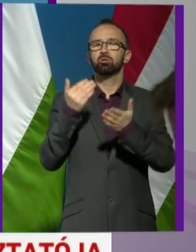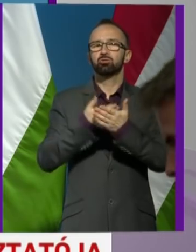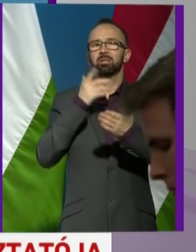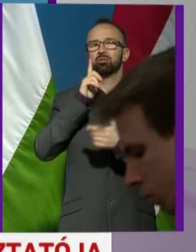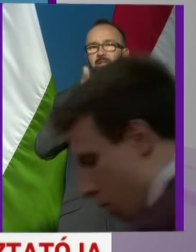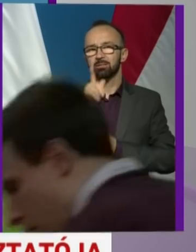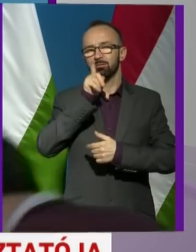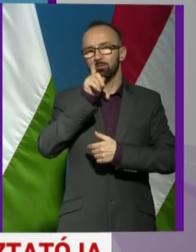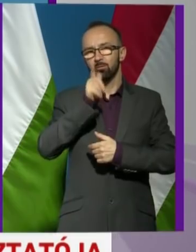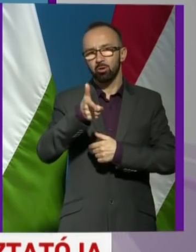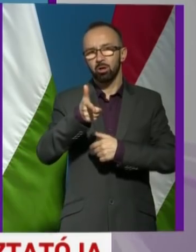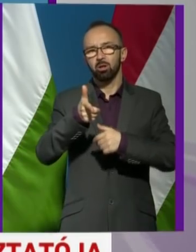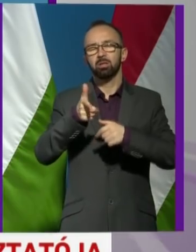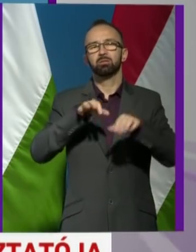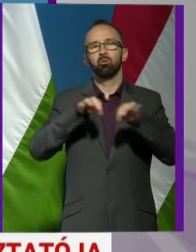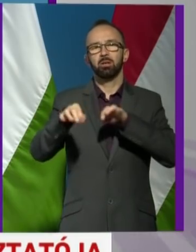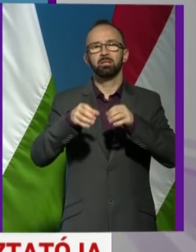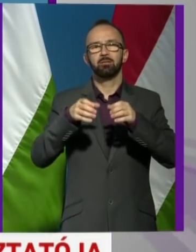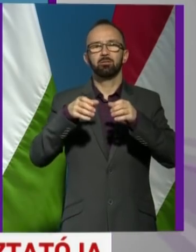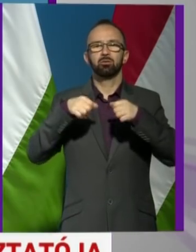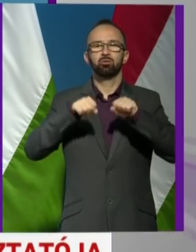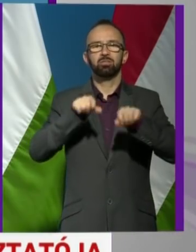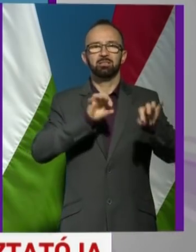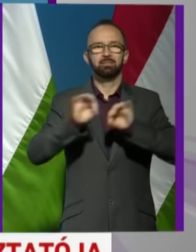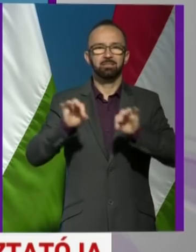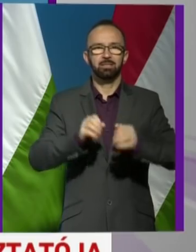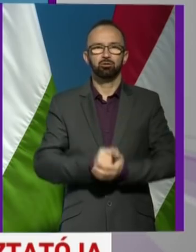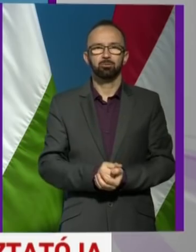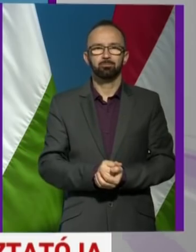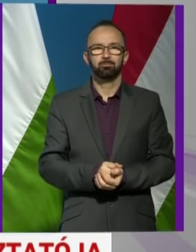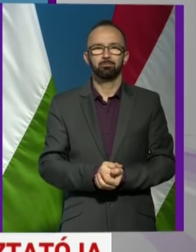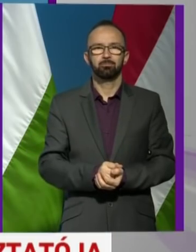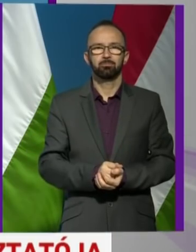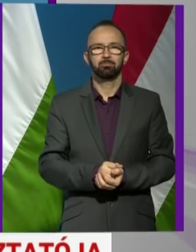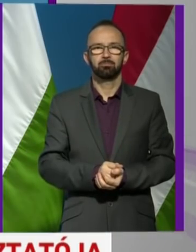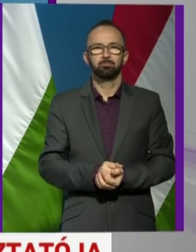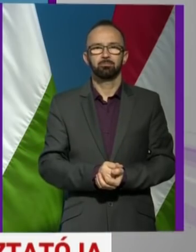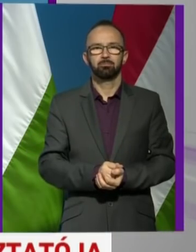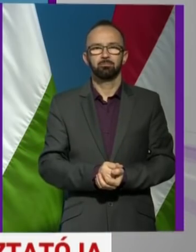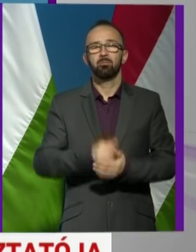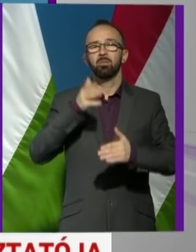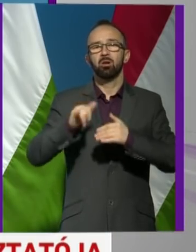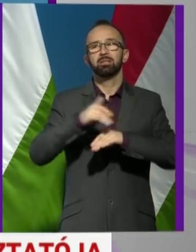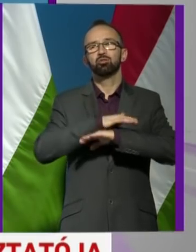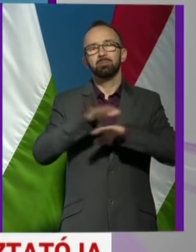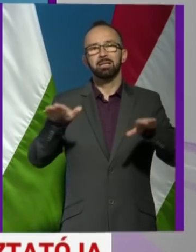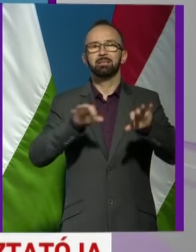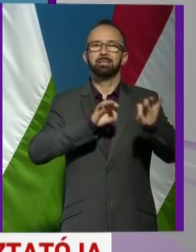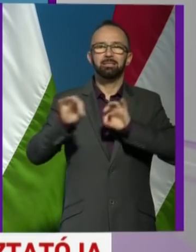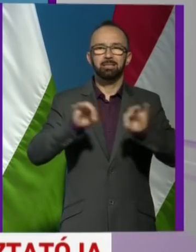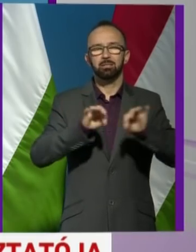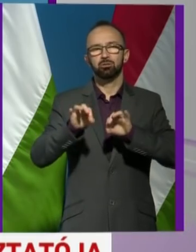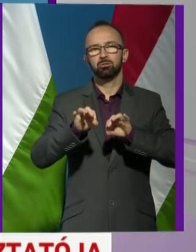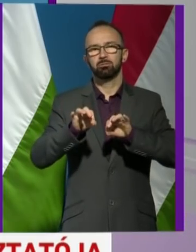lesz, akkor ezt is meg fogja lépni az operatív törzs, ezt az intézkedést is meg fogja lépni az operatív törzs. Addig is minden ilyen intézkedés az